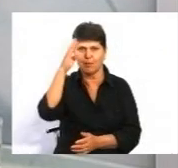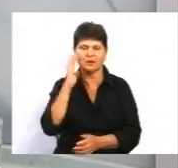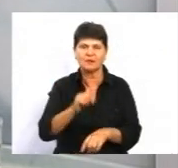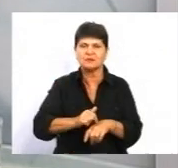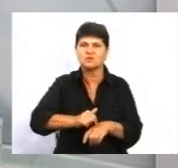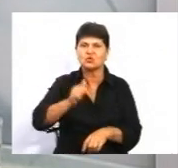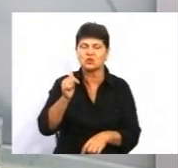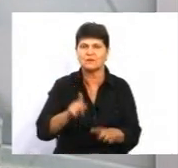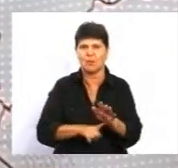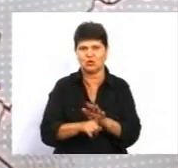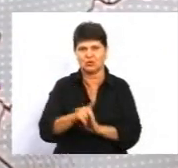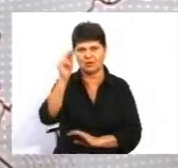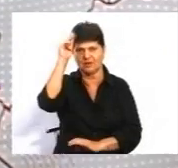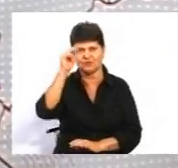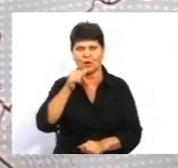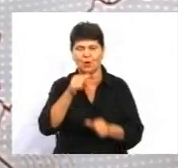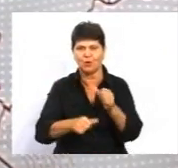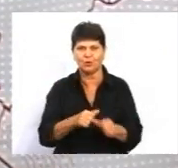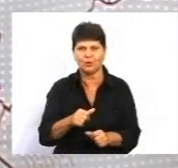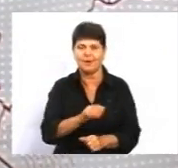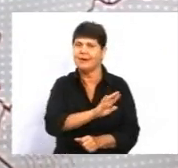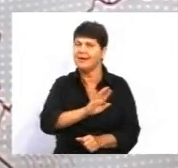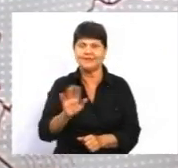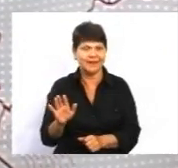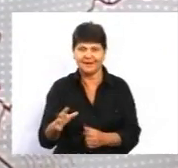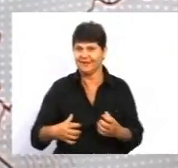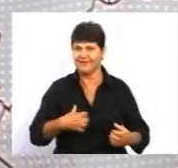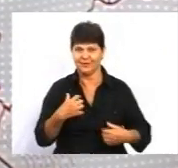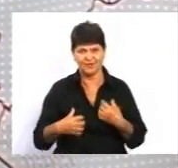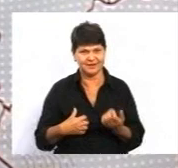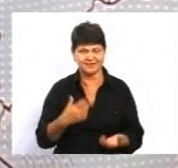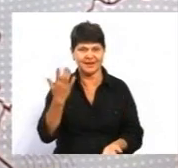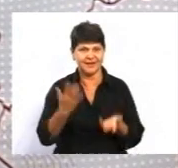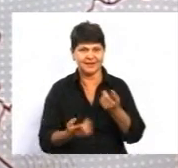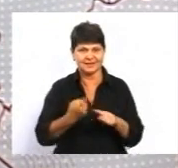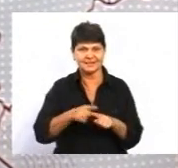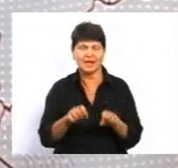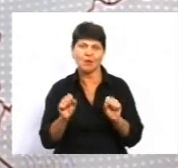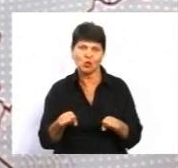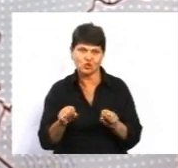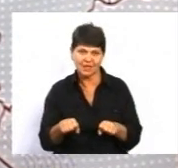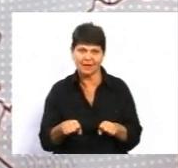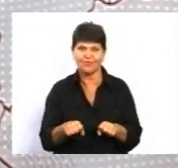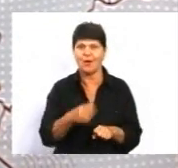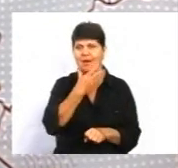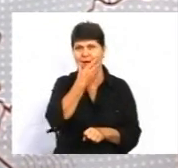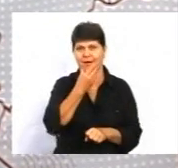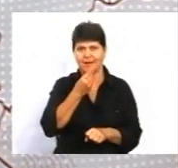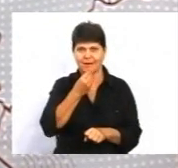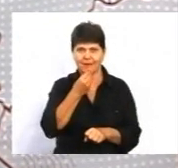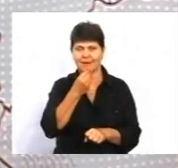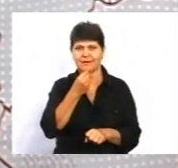нового навчального року? Ну, не хвилюватися, якщо це можливо. Повернути режим дітям. Гарних